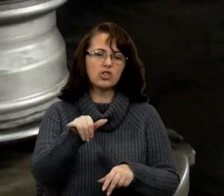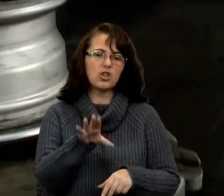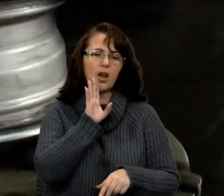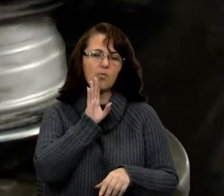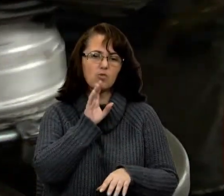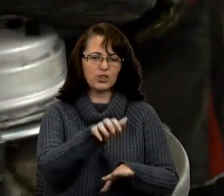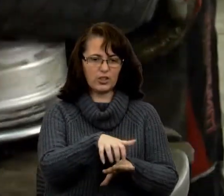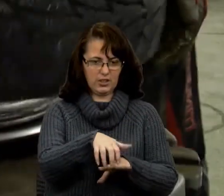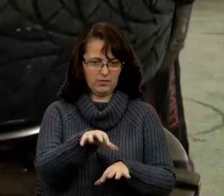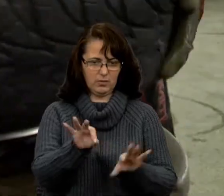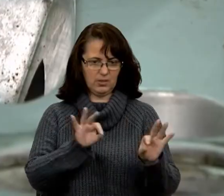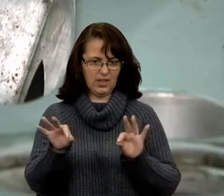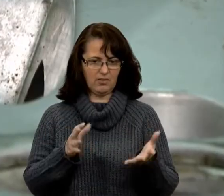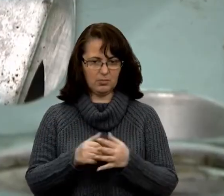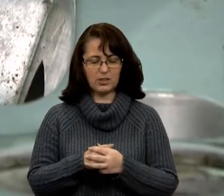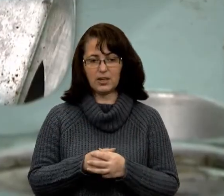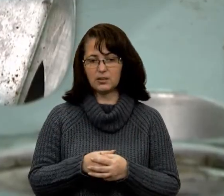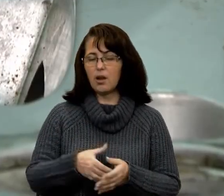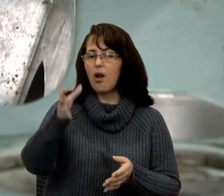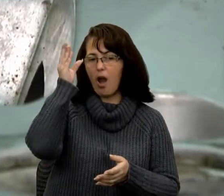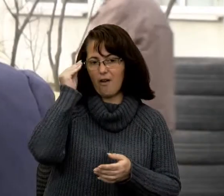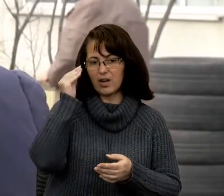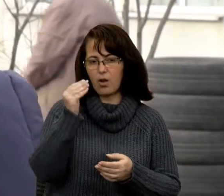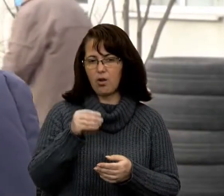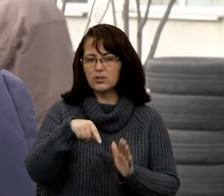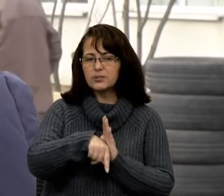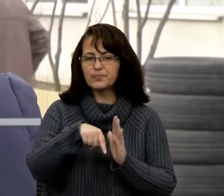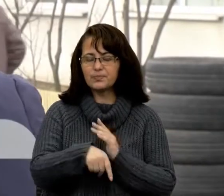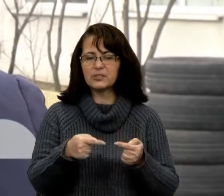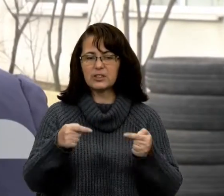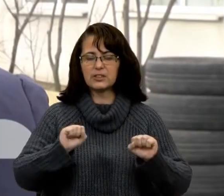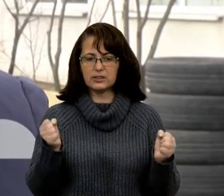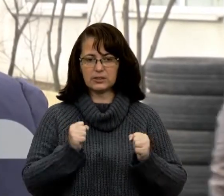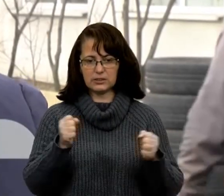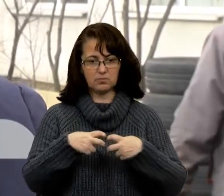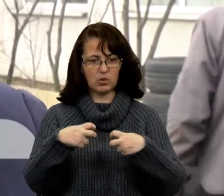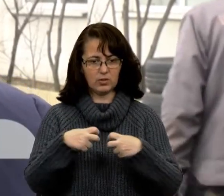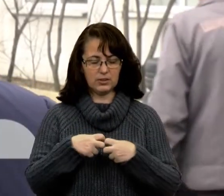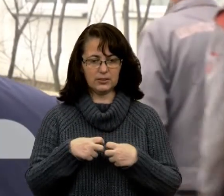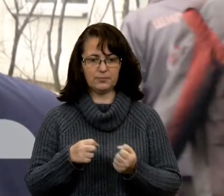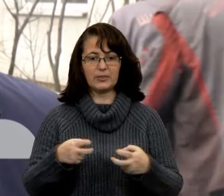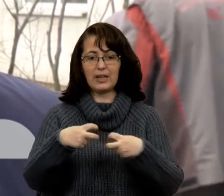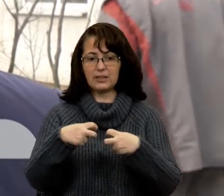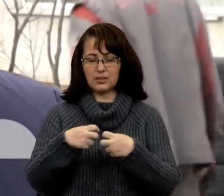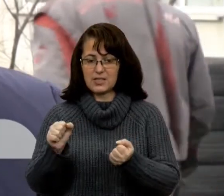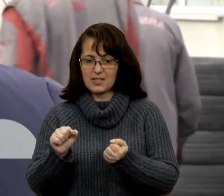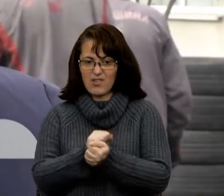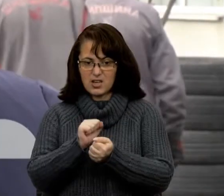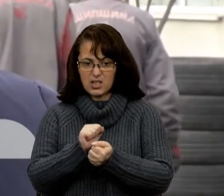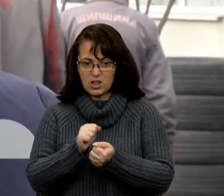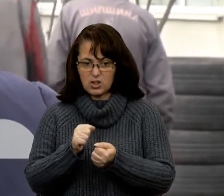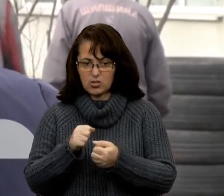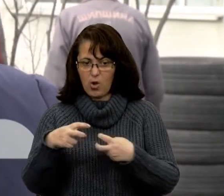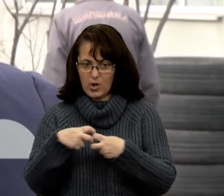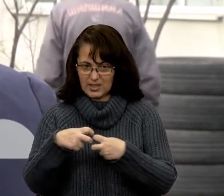гаманець. Проте зважайте на властивості різних зимових шин. Протектори з твердішою резиною, є з